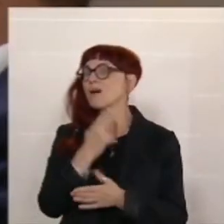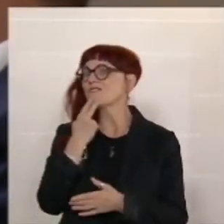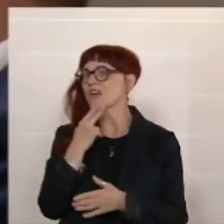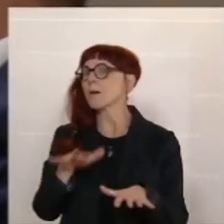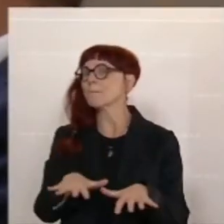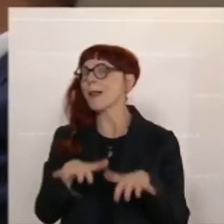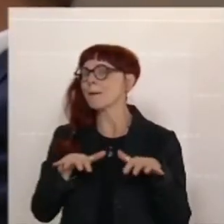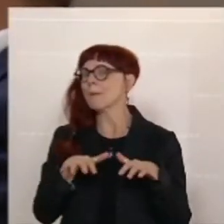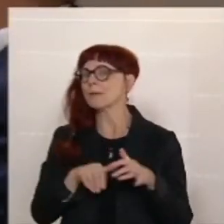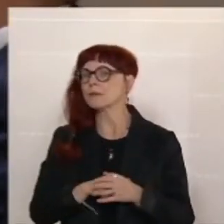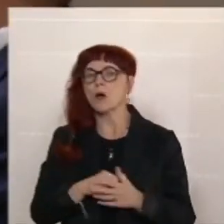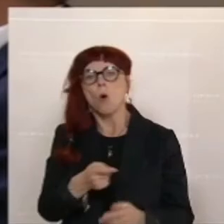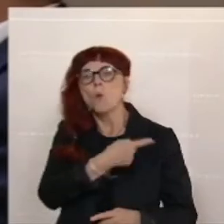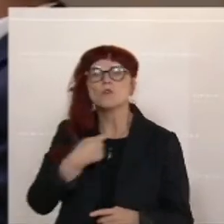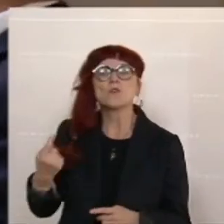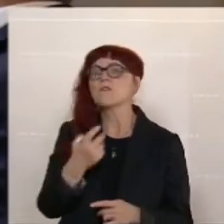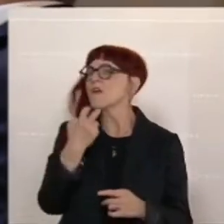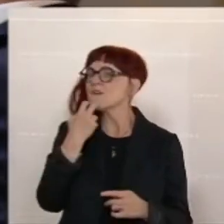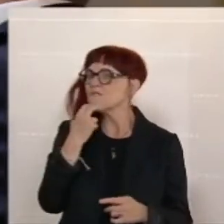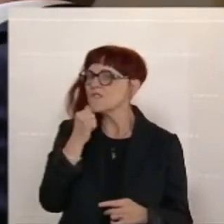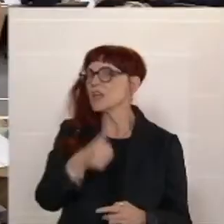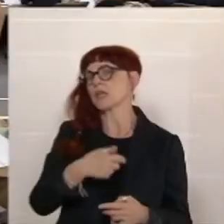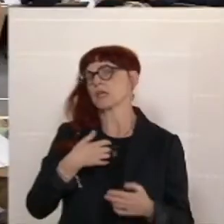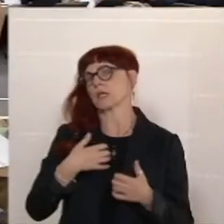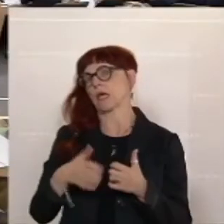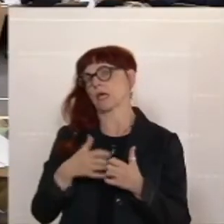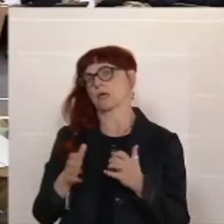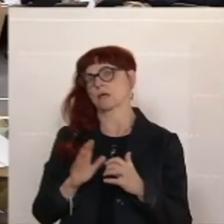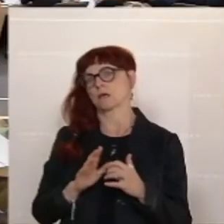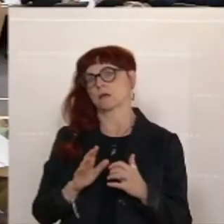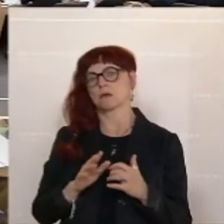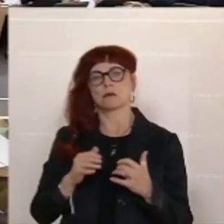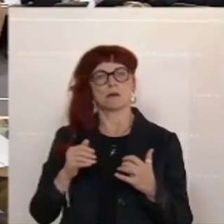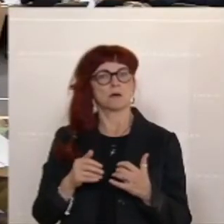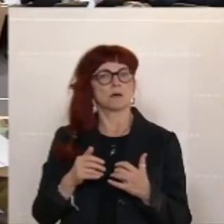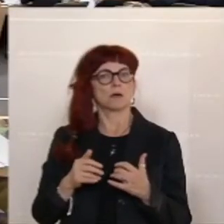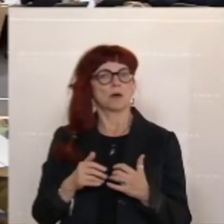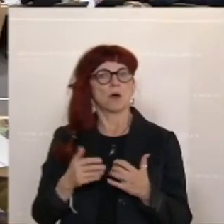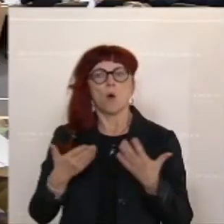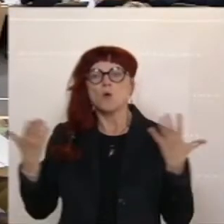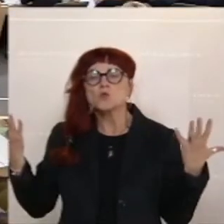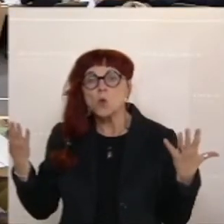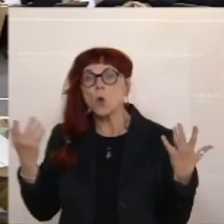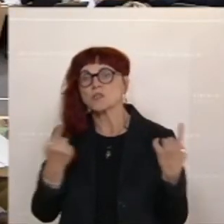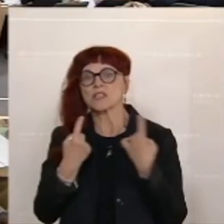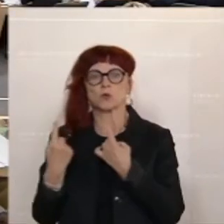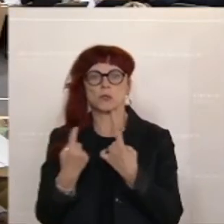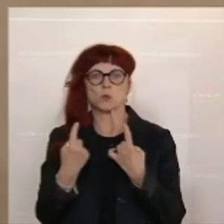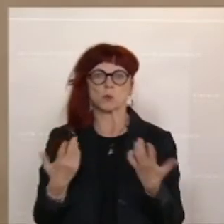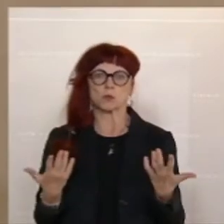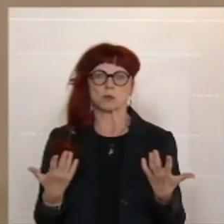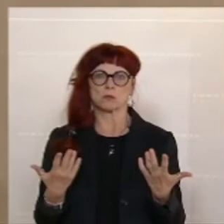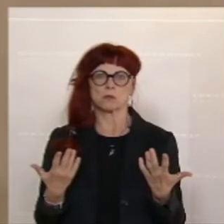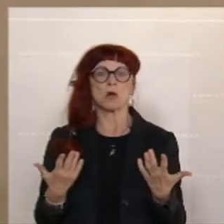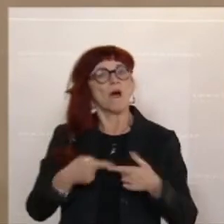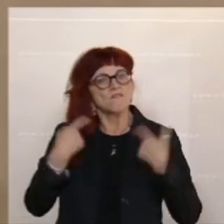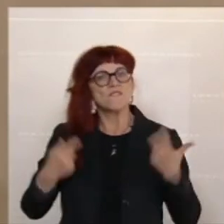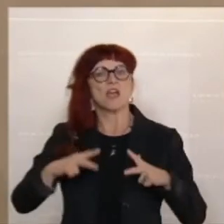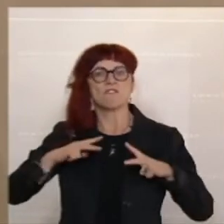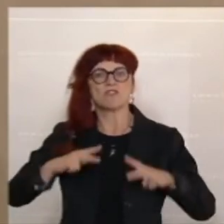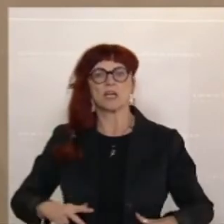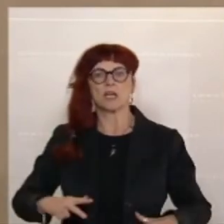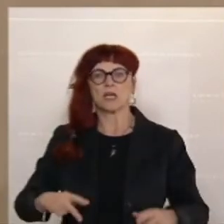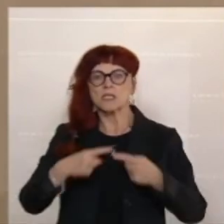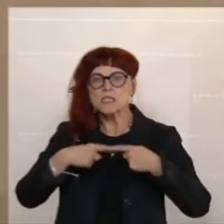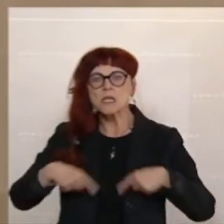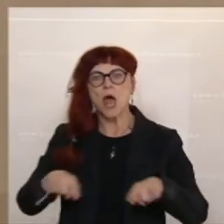Wir wollen keinen Krieg und wir stehen nicht im Krieg. Dort, wo ist die Situation? Und wir sind ein friedliches Land